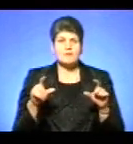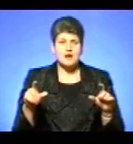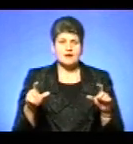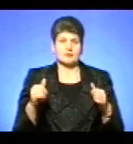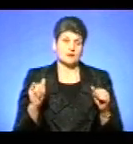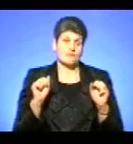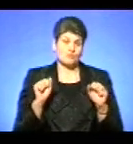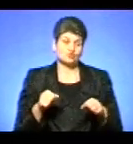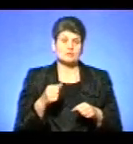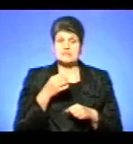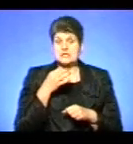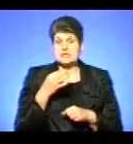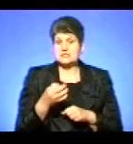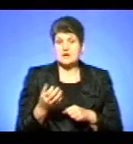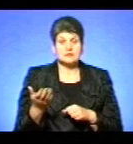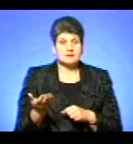сказати,